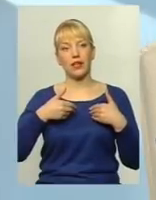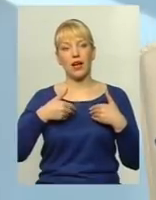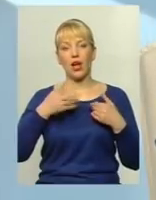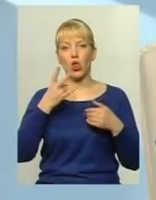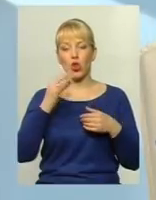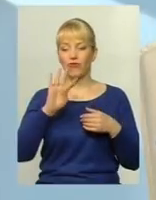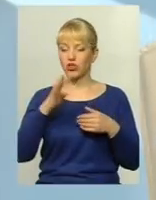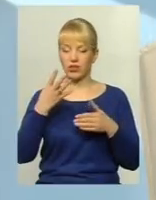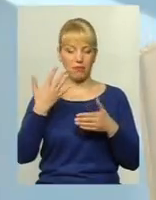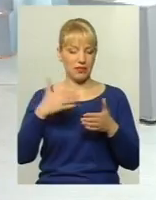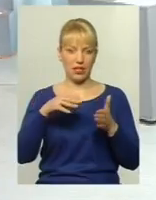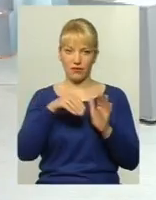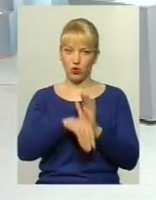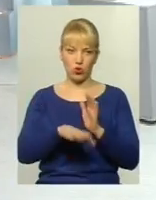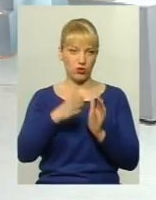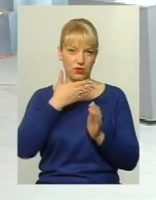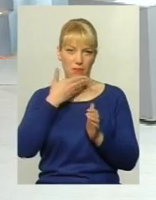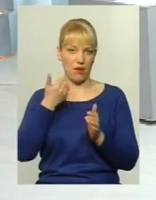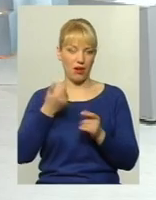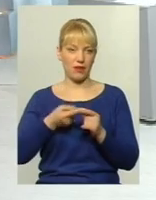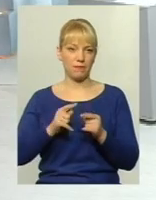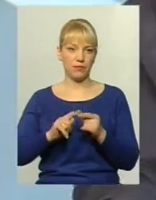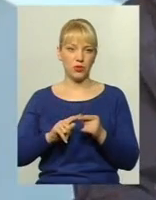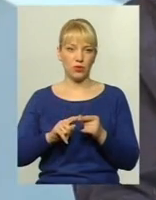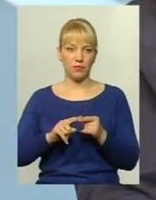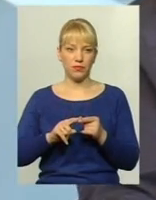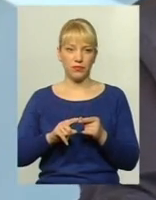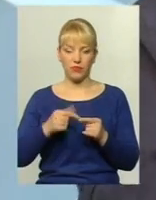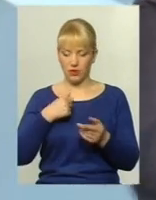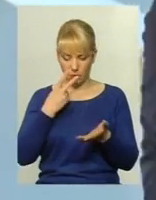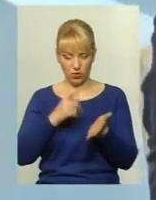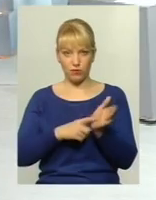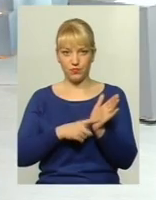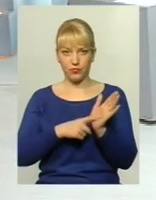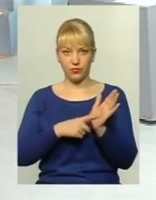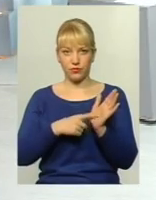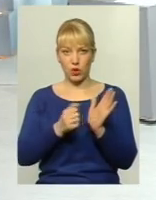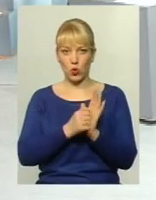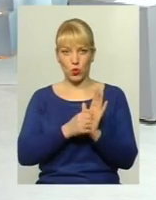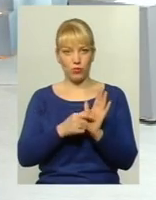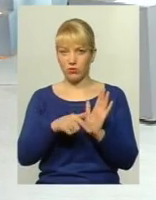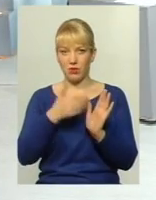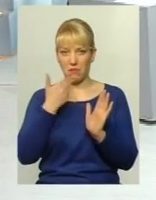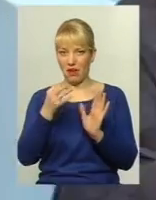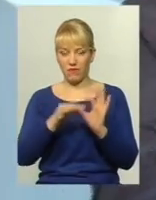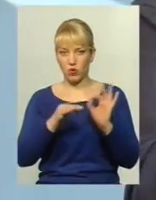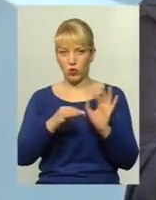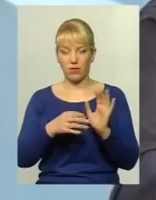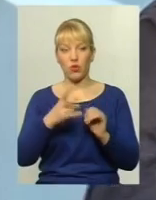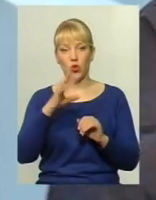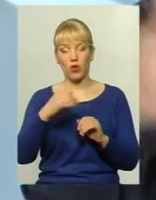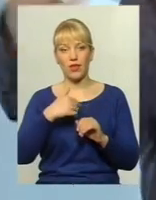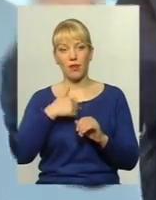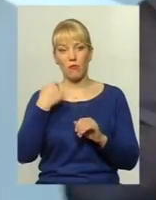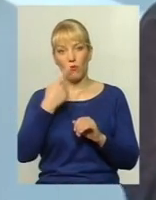,50 теж не заложено. Я це можу трактувати, я можу показати, тут не заложено. Зодної складової для того, щоб немає яких відсотків. Але мова йде про